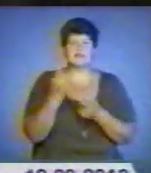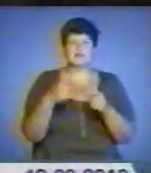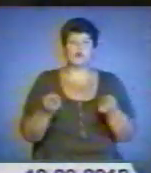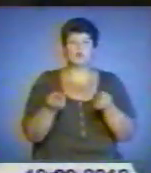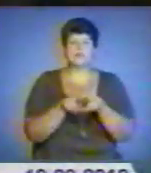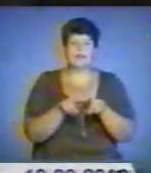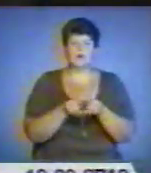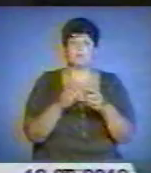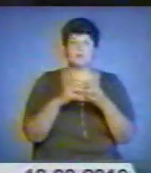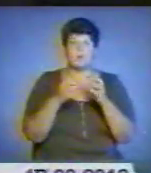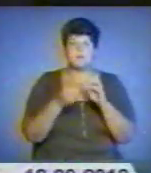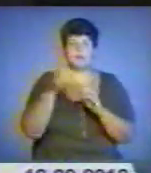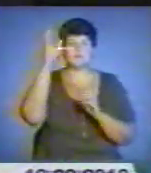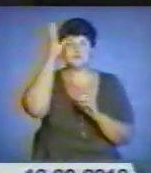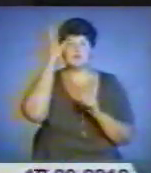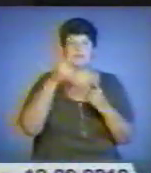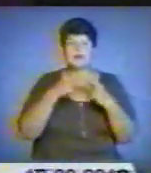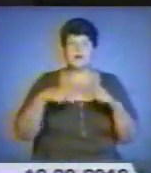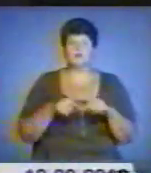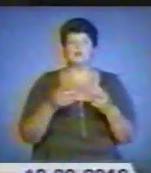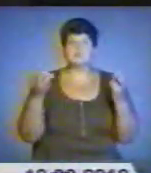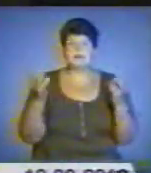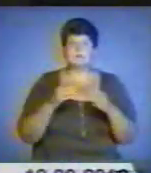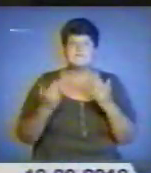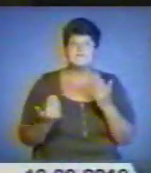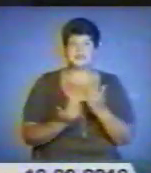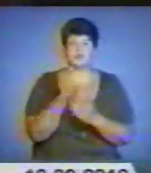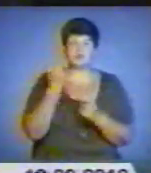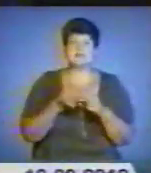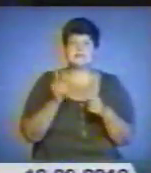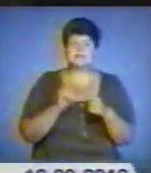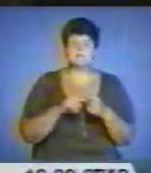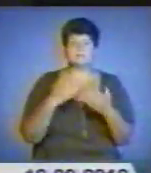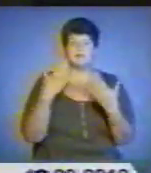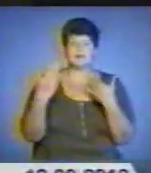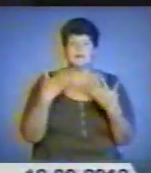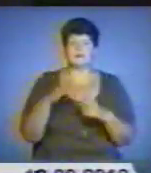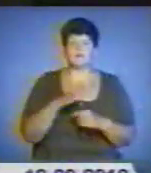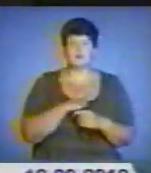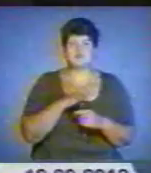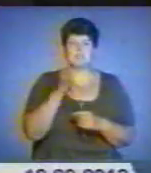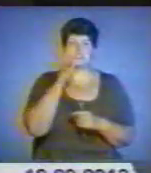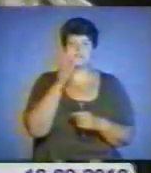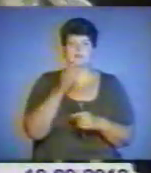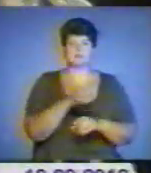проблеми в освітній галузі, тож треба відновлювати ті відносини, які існували за часів СРСР.